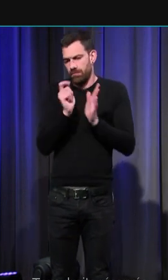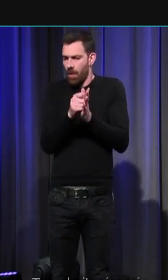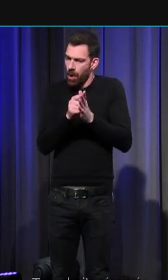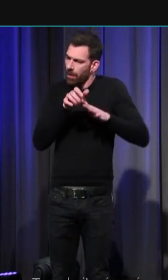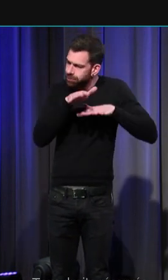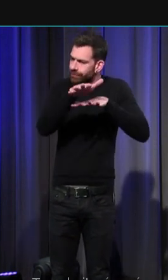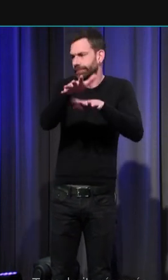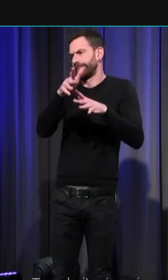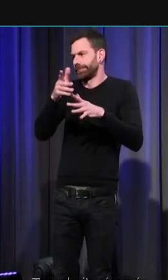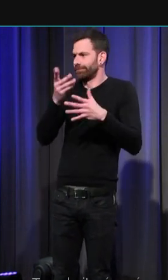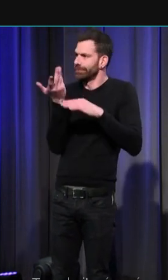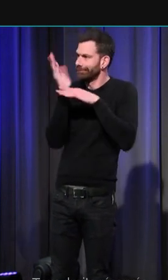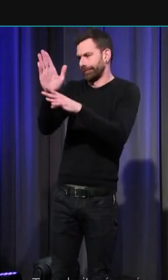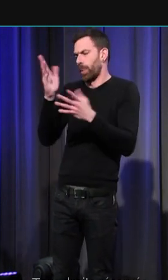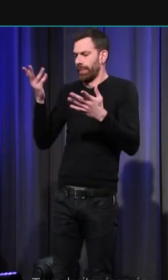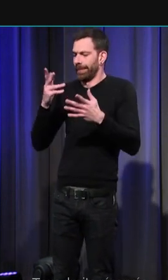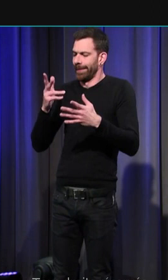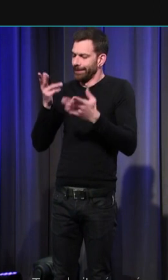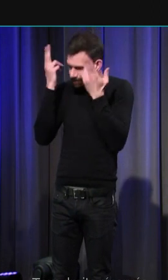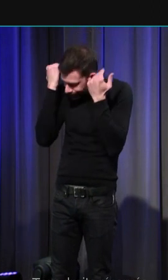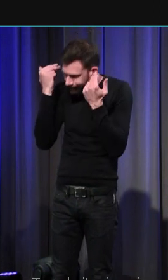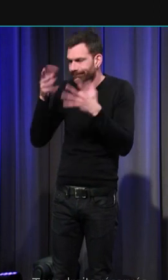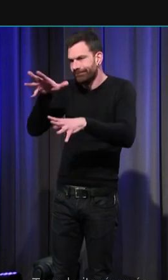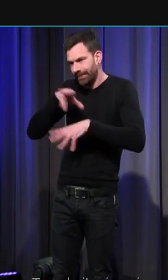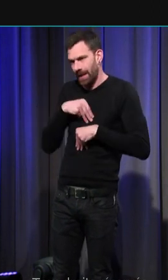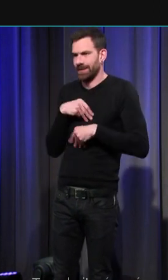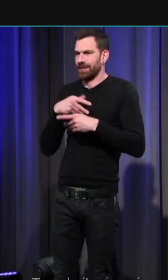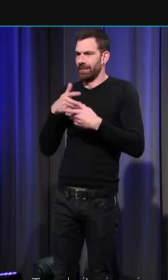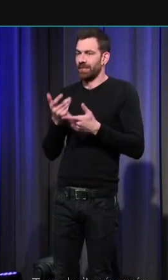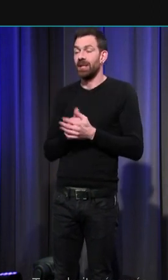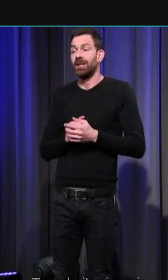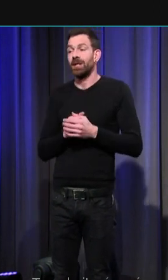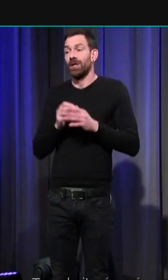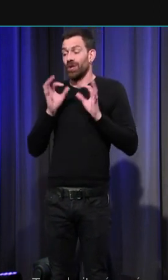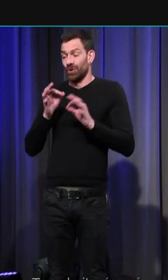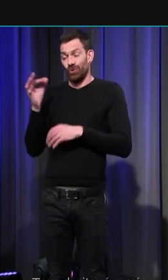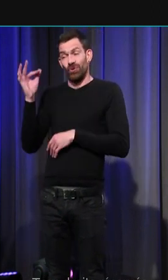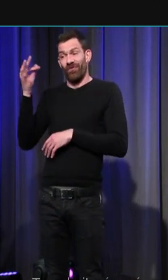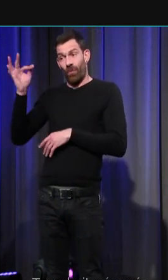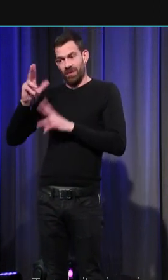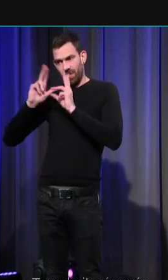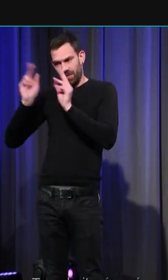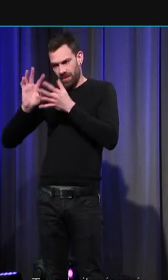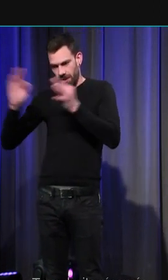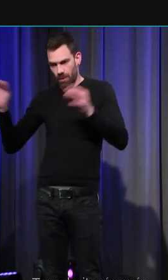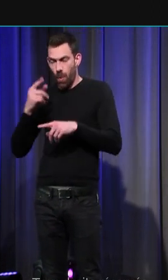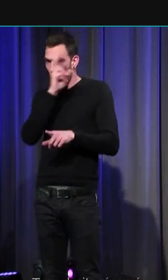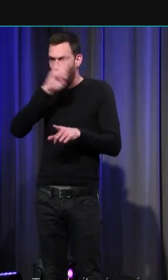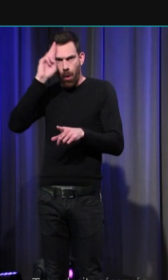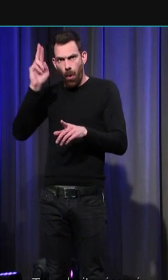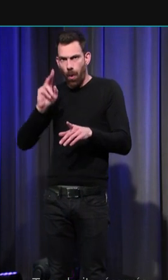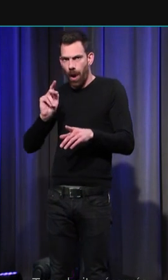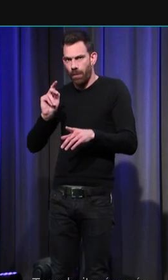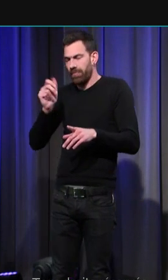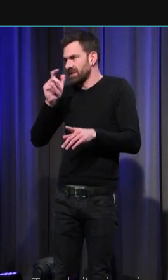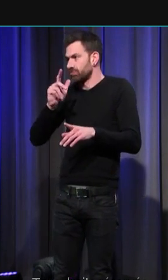Froissart montrant un roi qui est prêt jusqu'au dernier moment à transgresser les règles de la bonne politique et